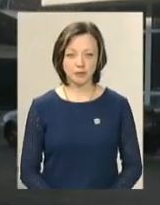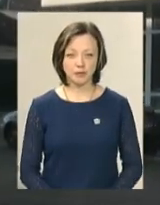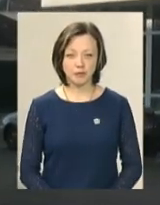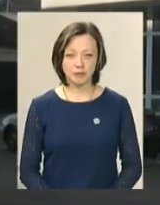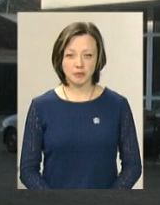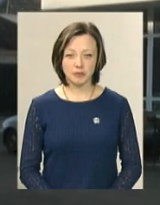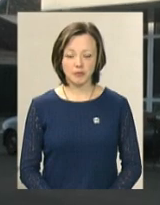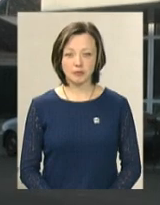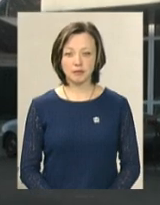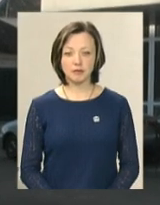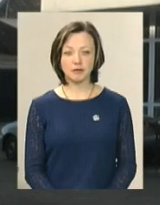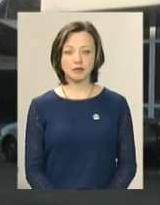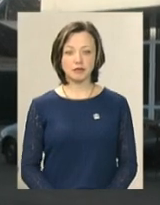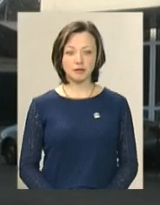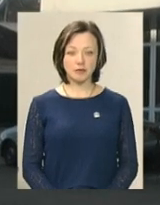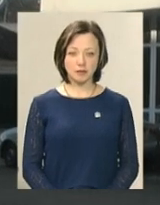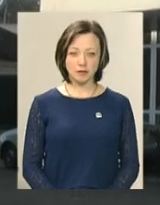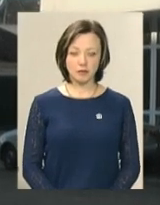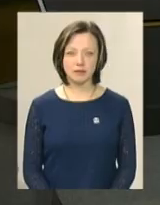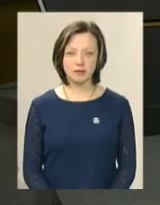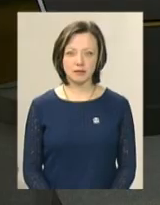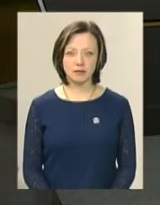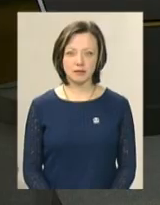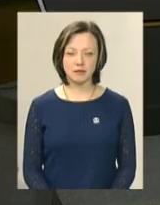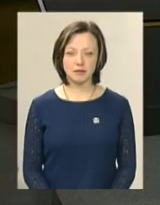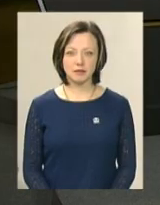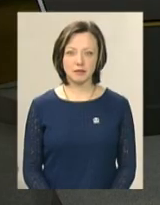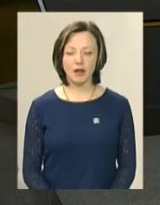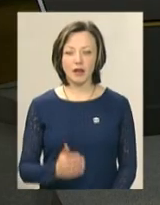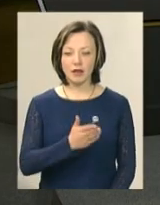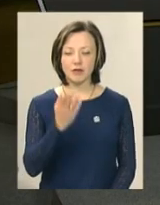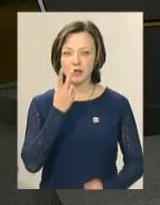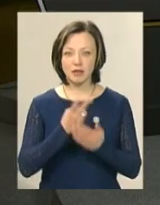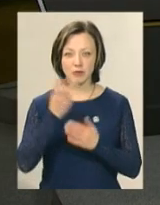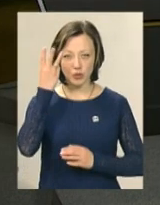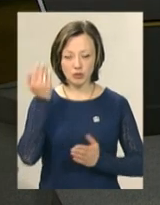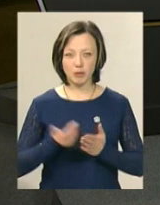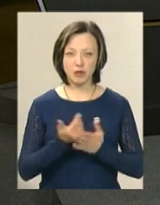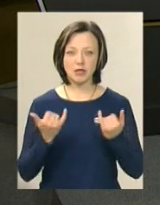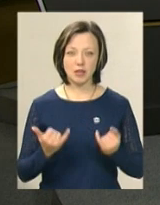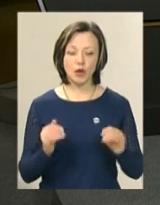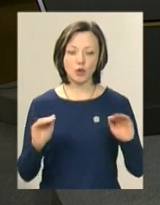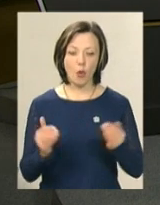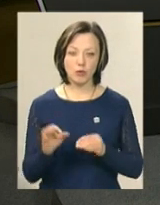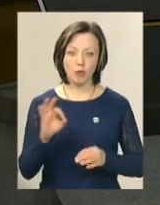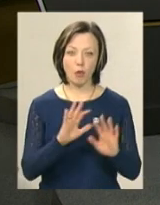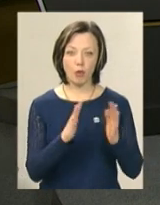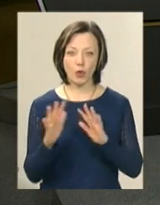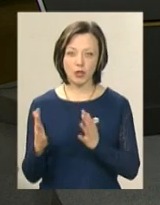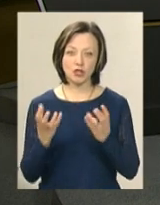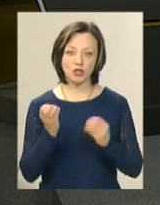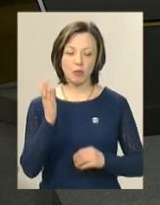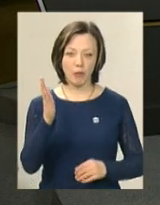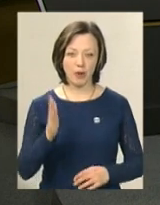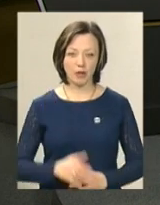Мовчан, Володимир Саприкін – Новини, Поділя, Центр. Ви дивитесь Подільську панораму і зараз коротко про ті події, які ще